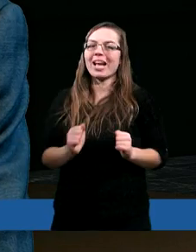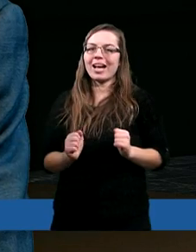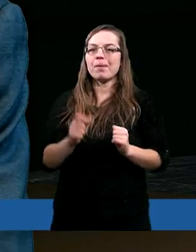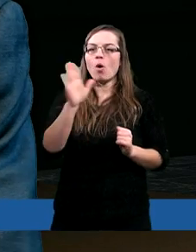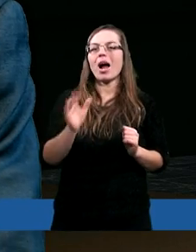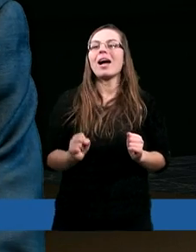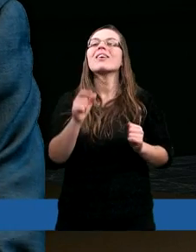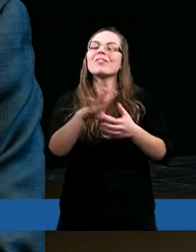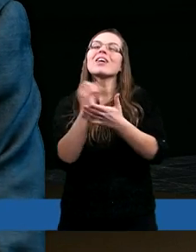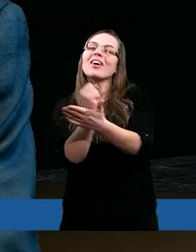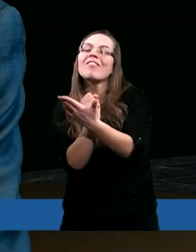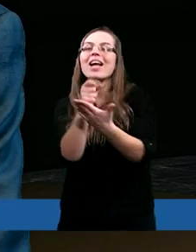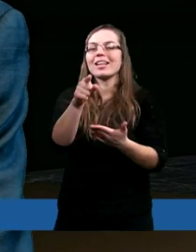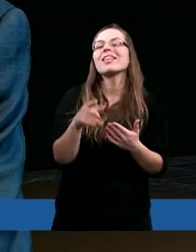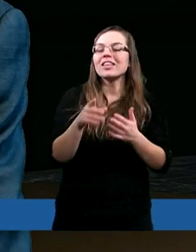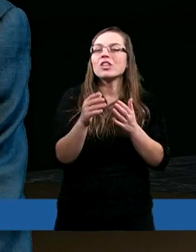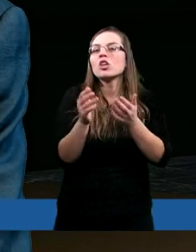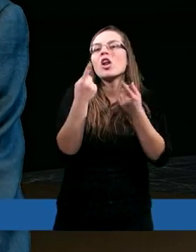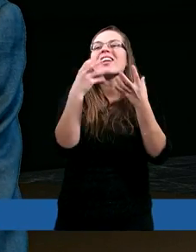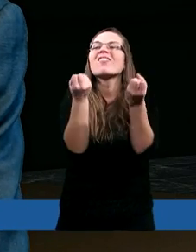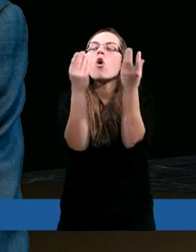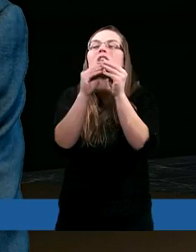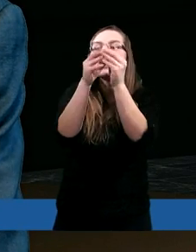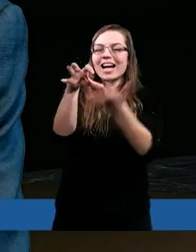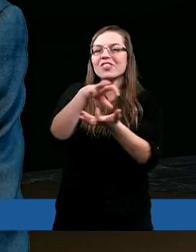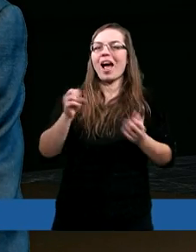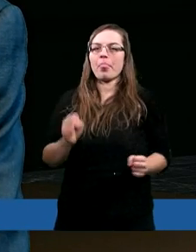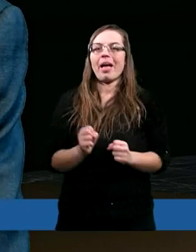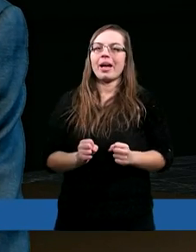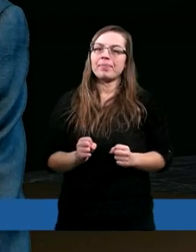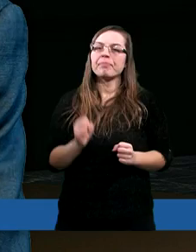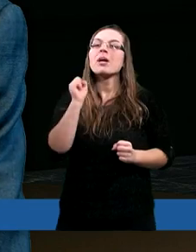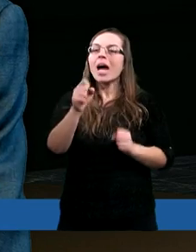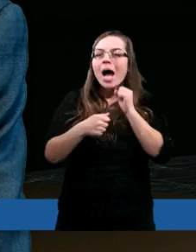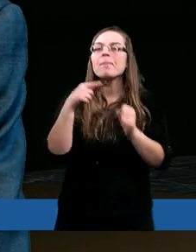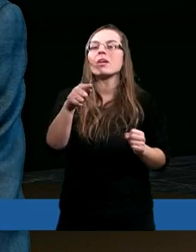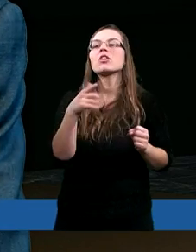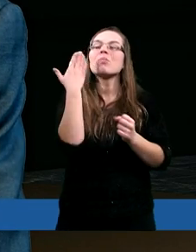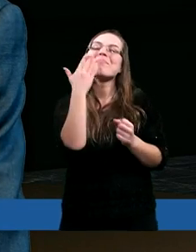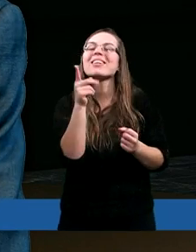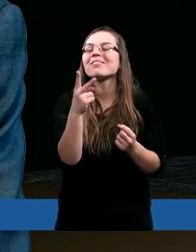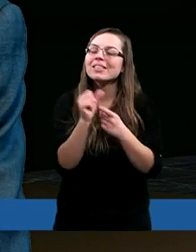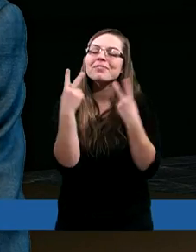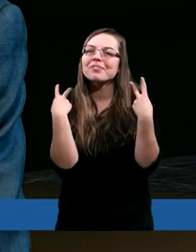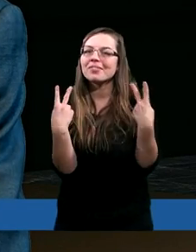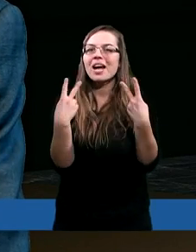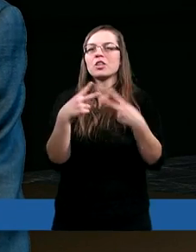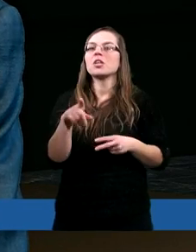w kwestii tego właśnie stworzenia. A więc bardzo ważna